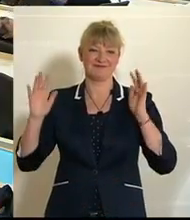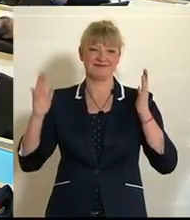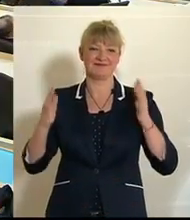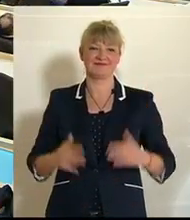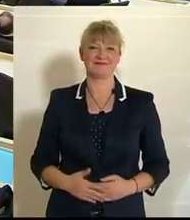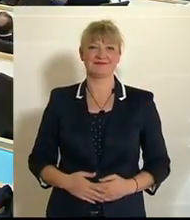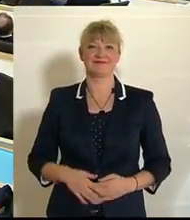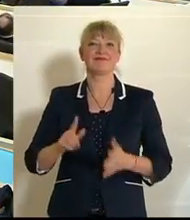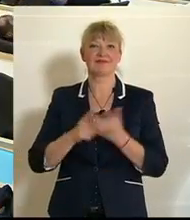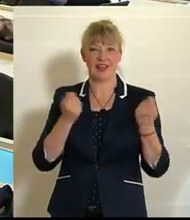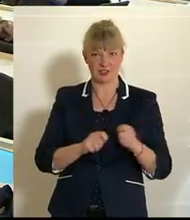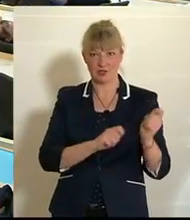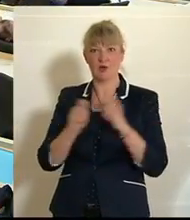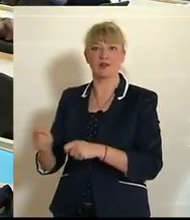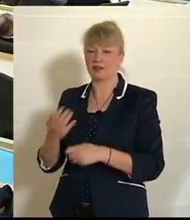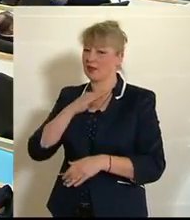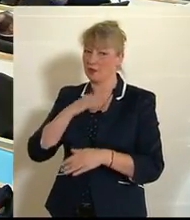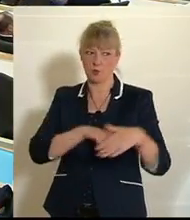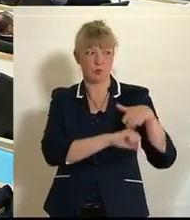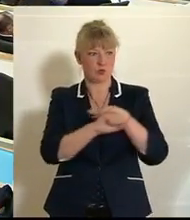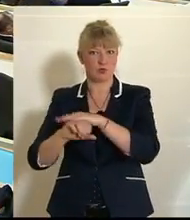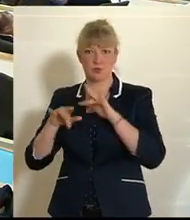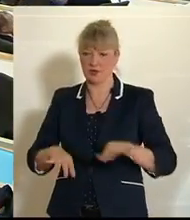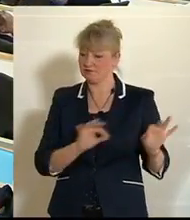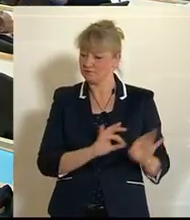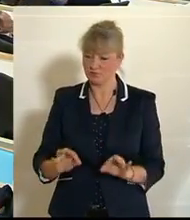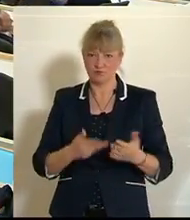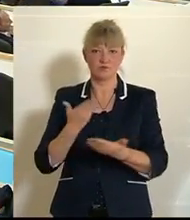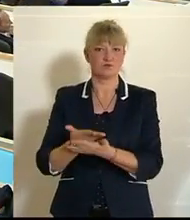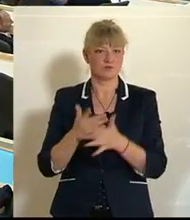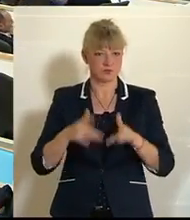Der Entschließungsantrag ist ausreichend unterstützt. Er ist ordnungsgemäß eingebracht und steht in Verhandlung.